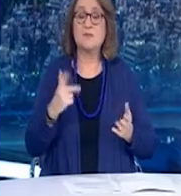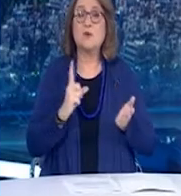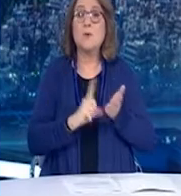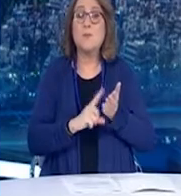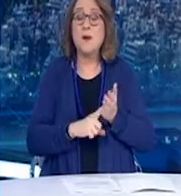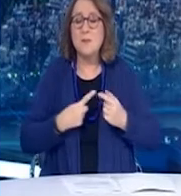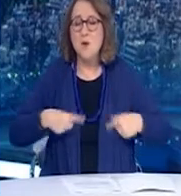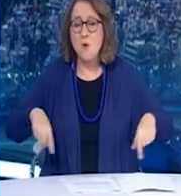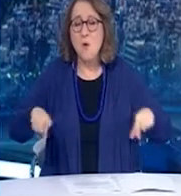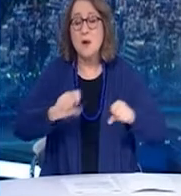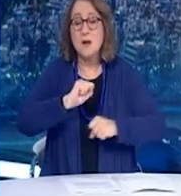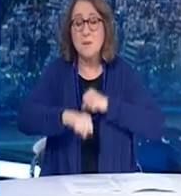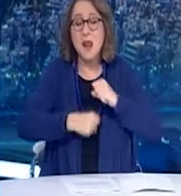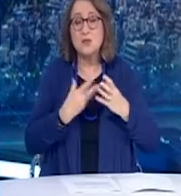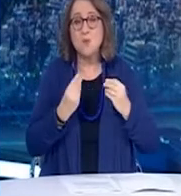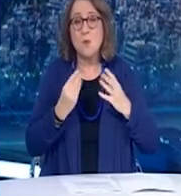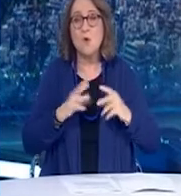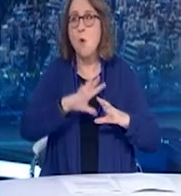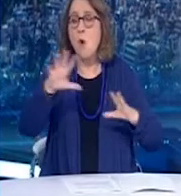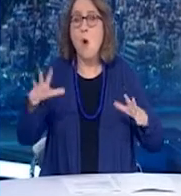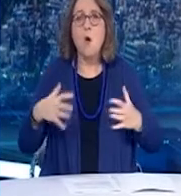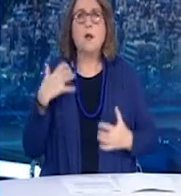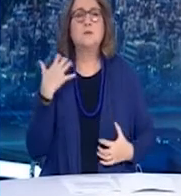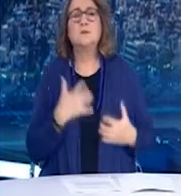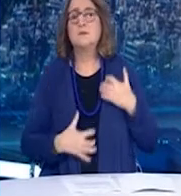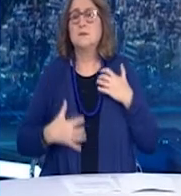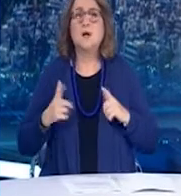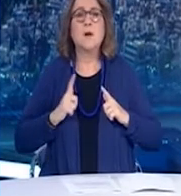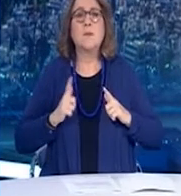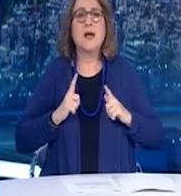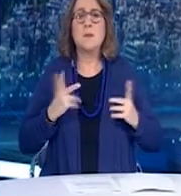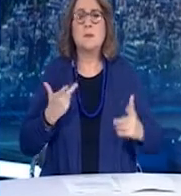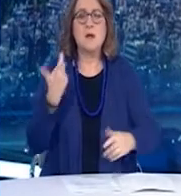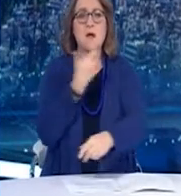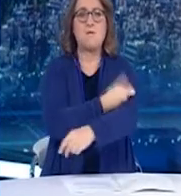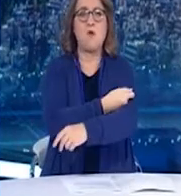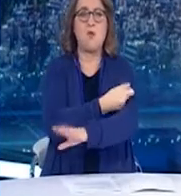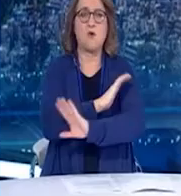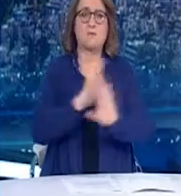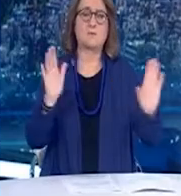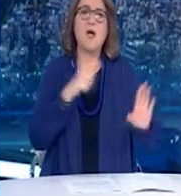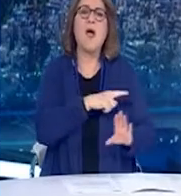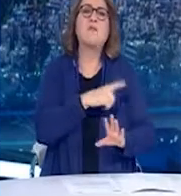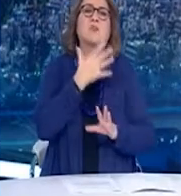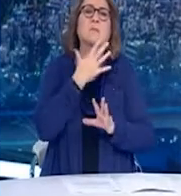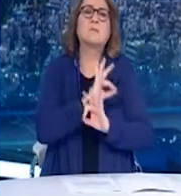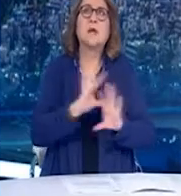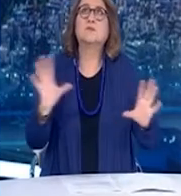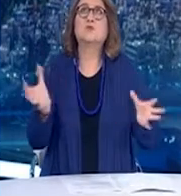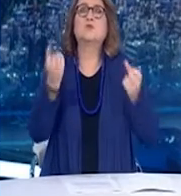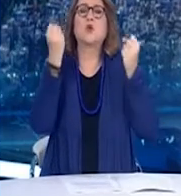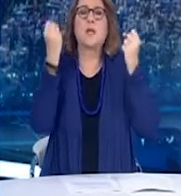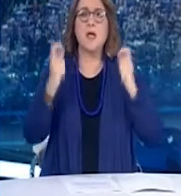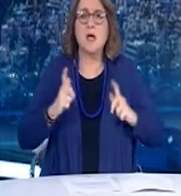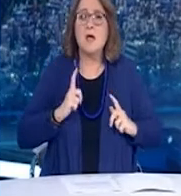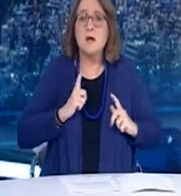στο πολυπόθετο ραντεβού μας με το εμβόλιο. Ενώ σύμφωνα με τον Διευθυντή του Παγκόσμιου Οργανισμού Υγείας, κ. Χάνς Κλούγκε, αν